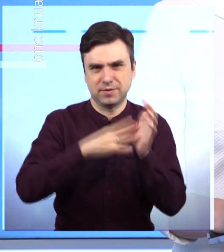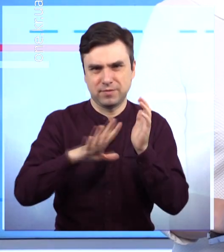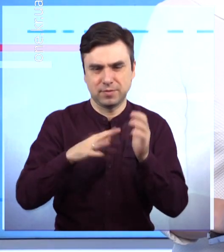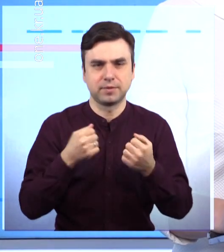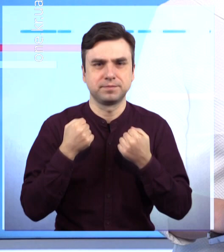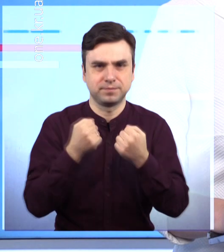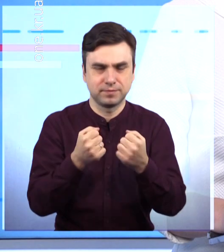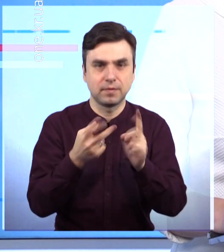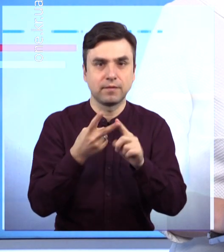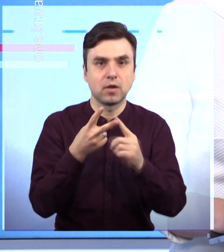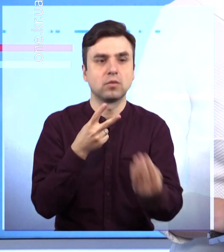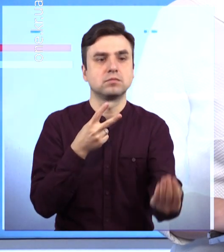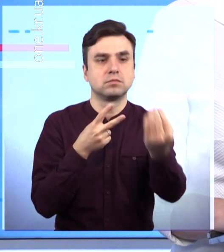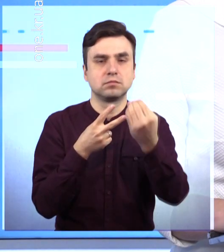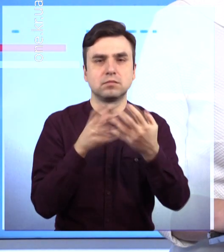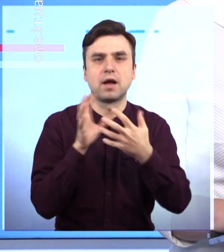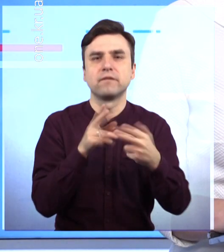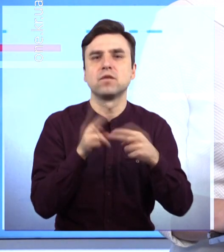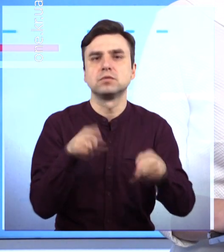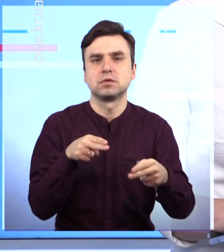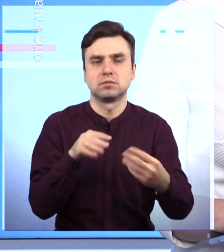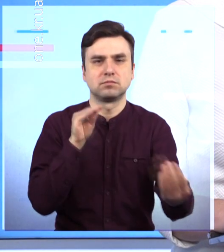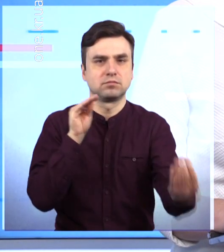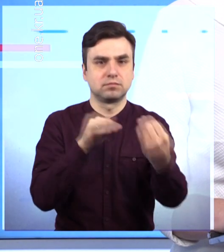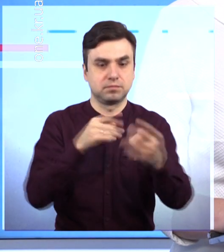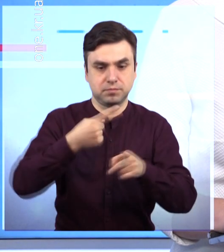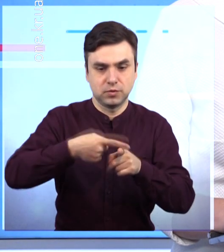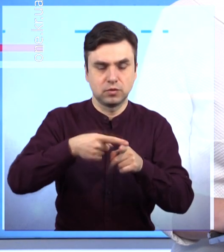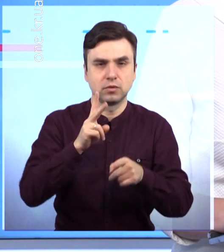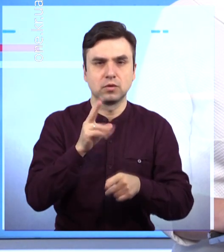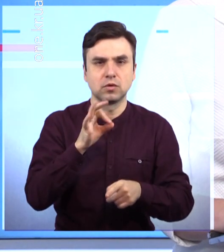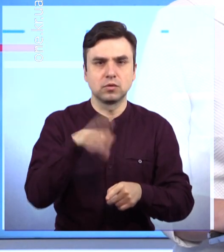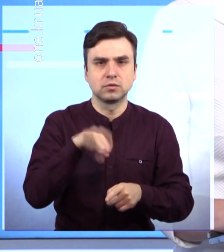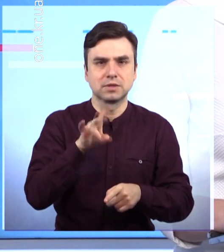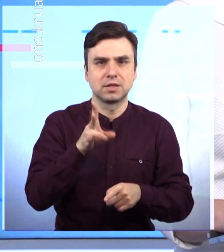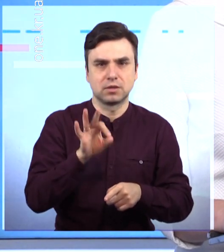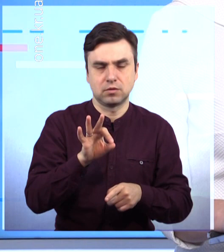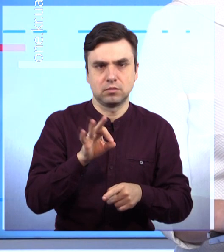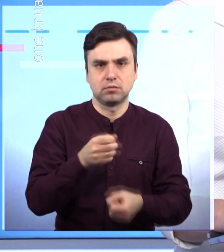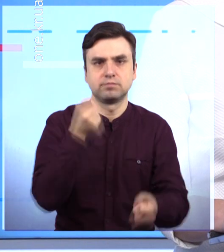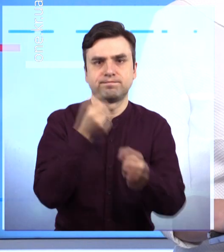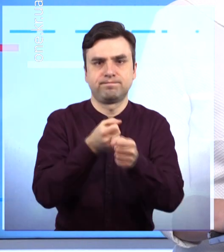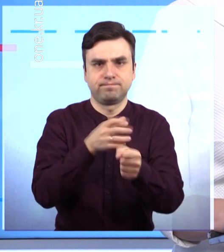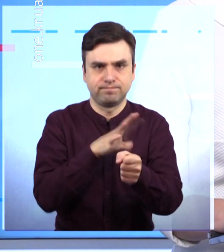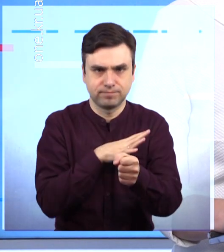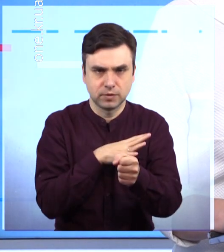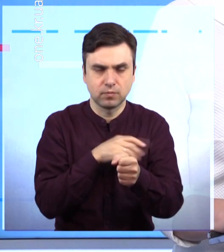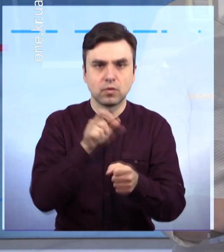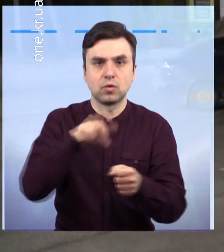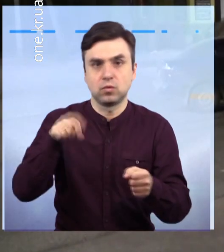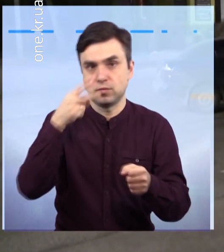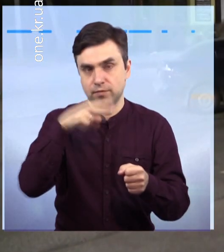І знову ДТП зіштовхнулись на перехресті. Ввечері 7 березня на проспекті Гагарі на дорогу не поділили два авта.